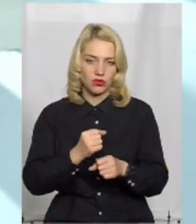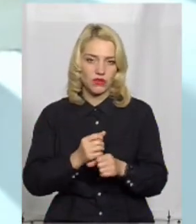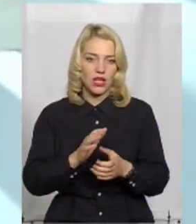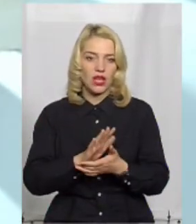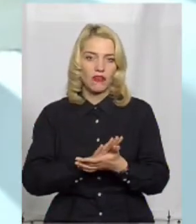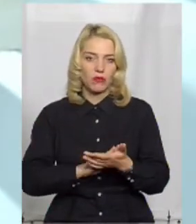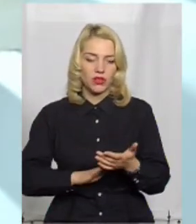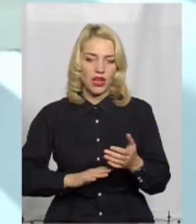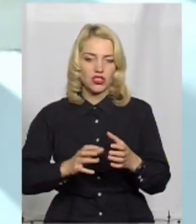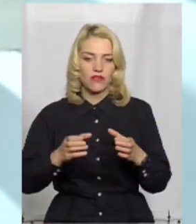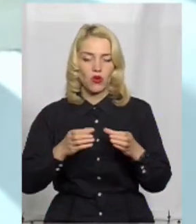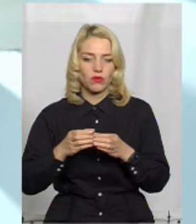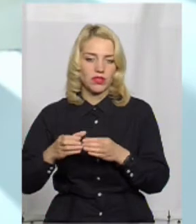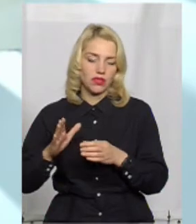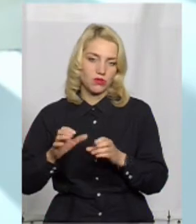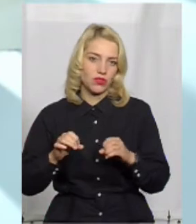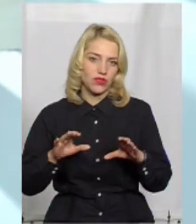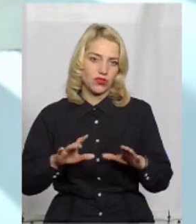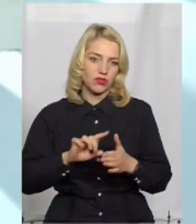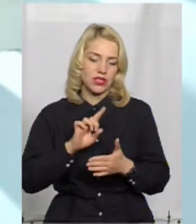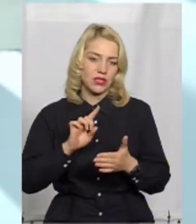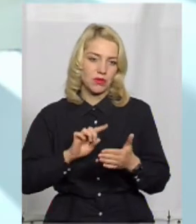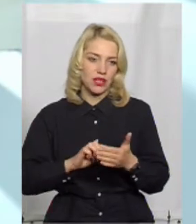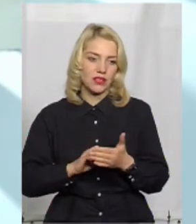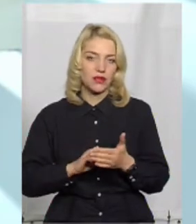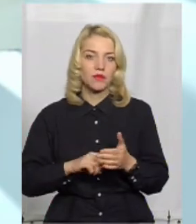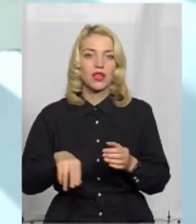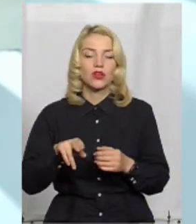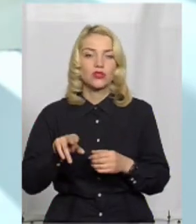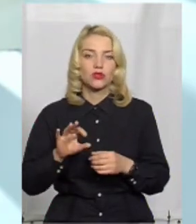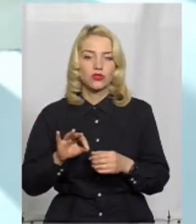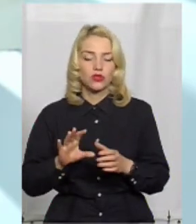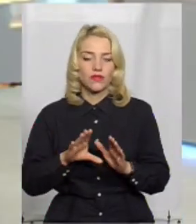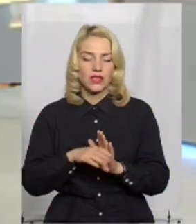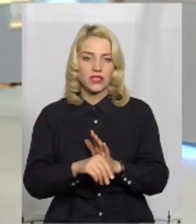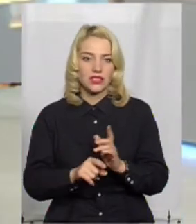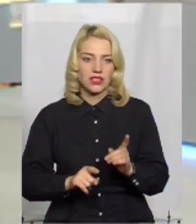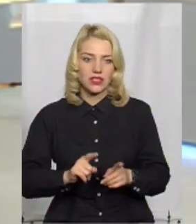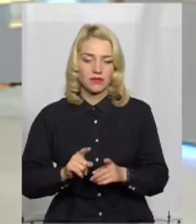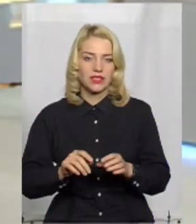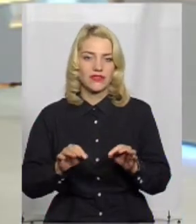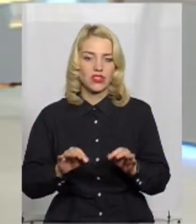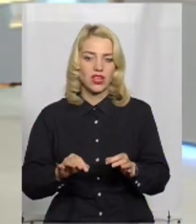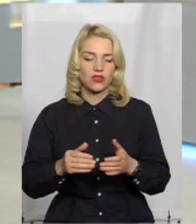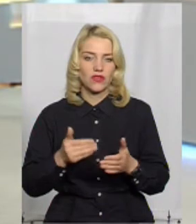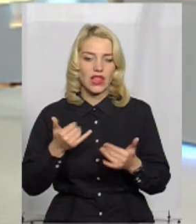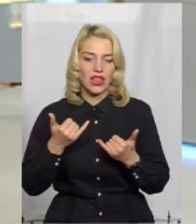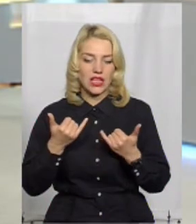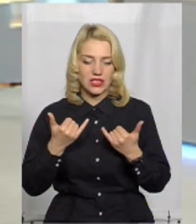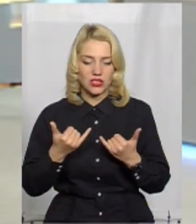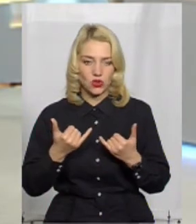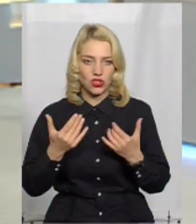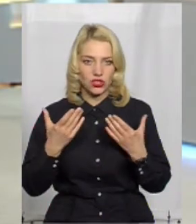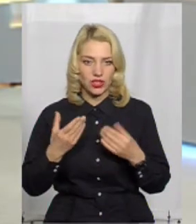подальшому вже в комітетах буде вирішуватись питання щодо внесення змін. Ну, звичайно, від нас на сьогоднішній день